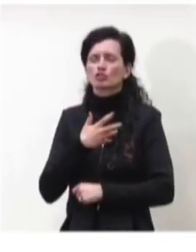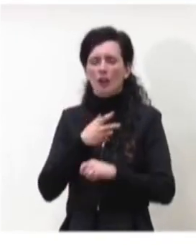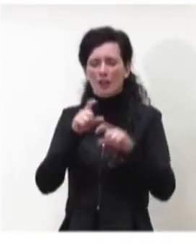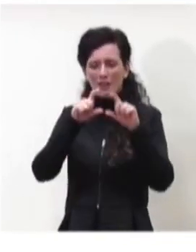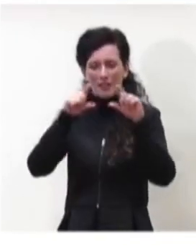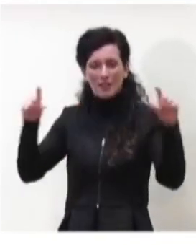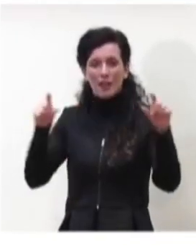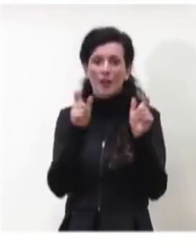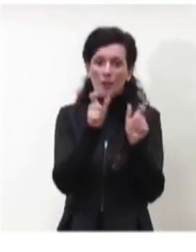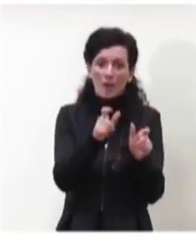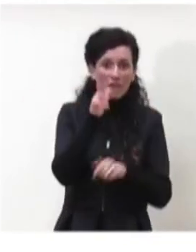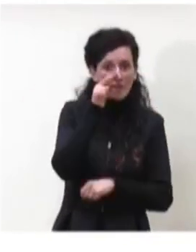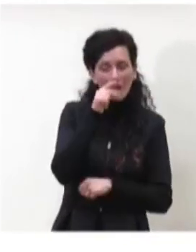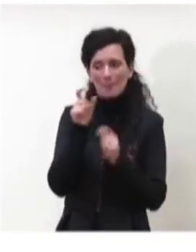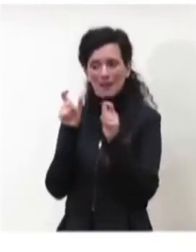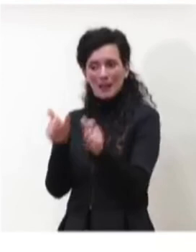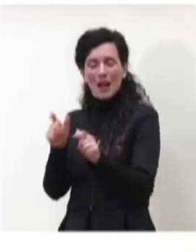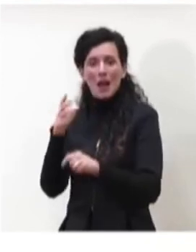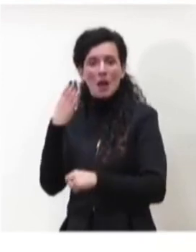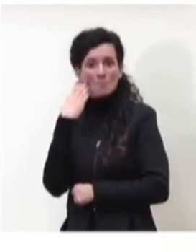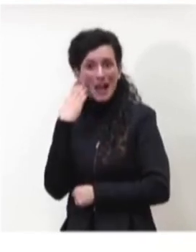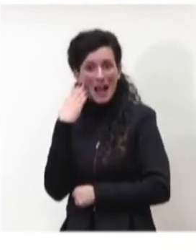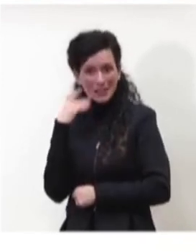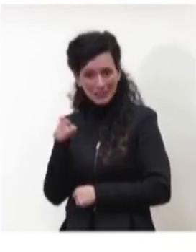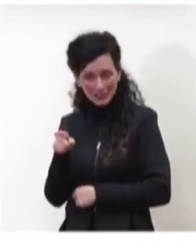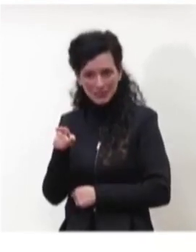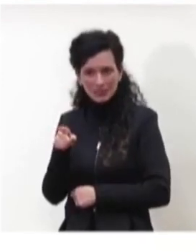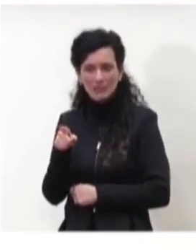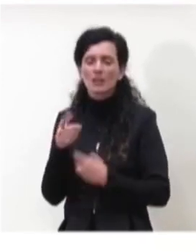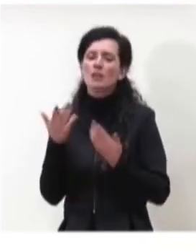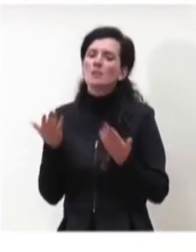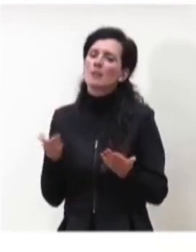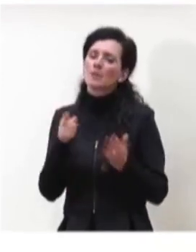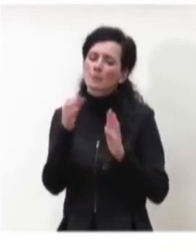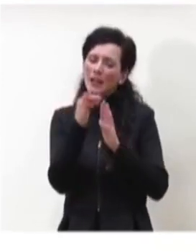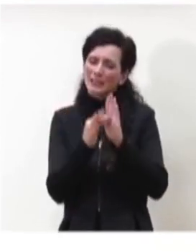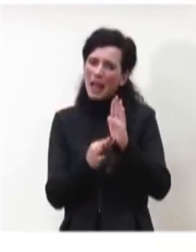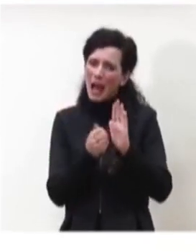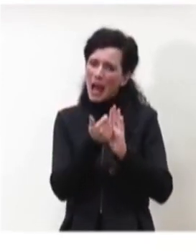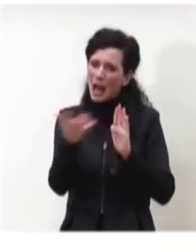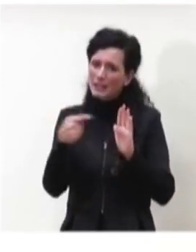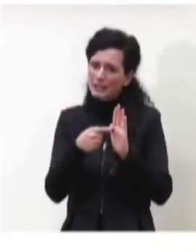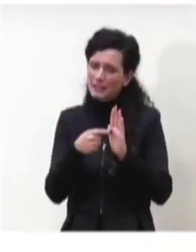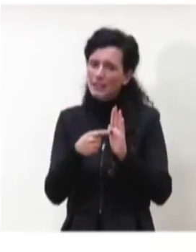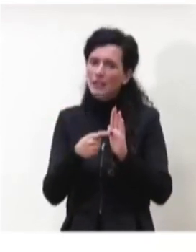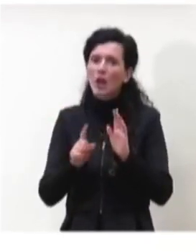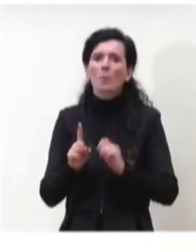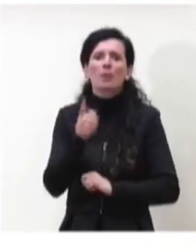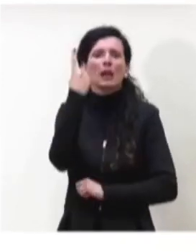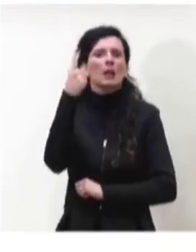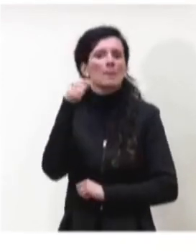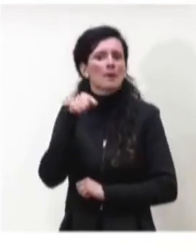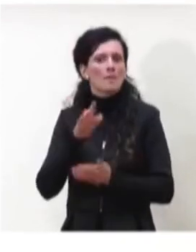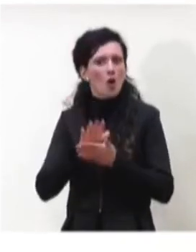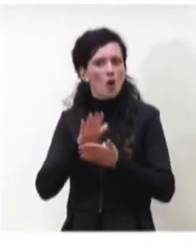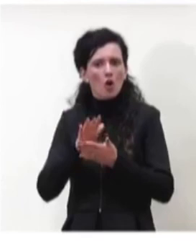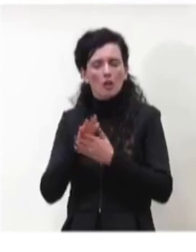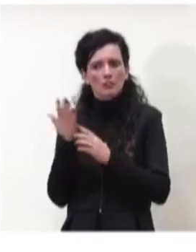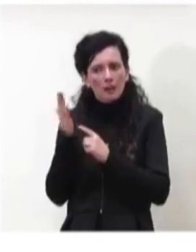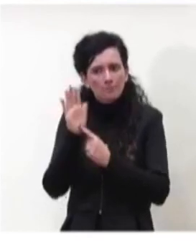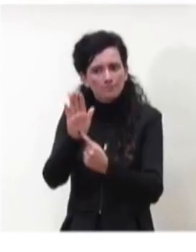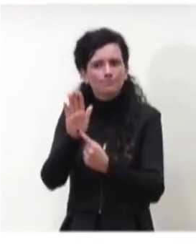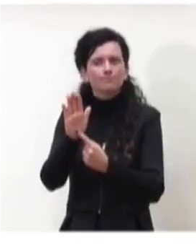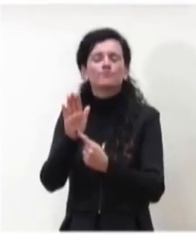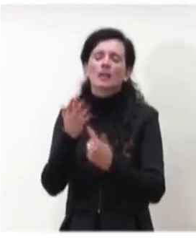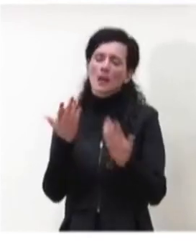femminile e il sesso maschile, però è un dato che per la prima volta si manifesta in questo modo e abbiamo detto che queste